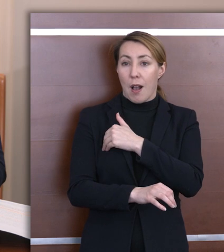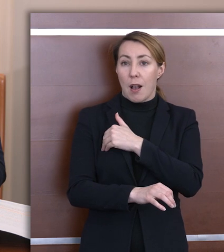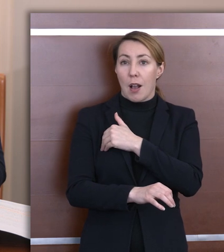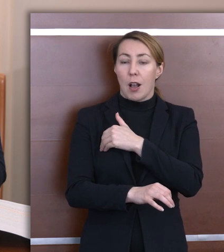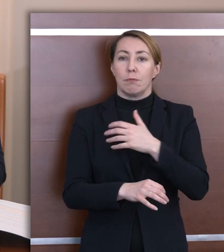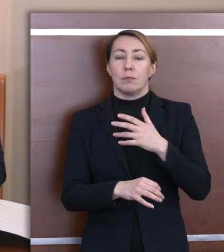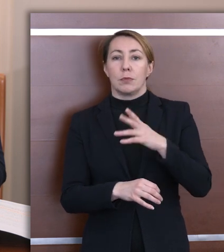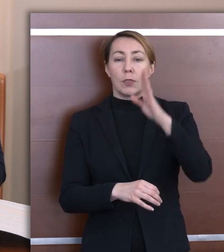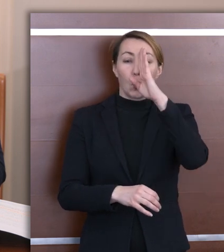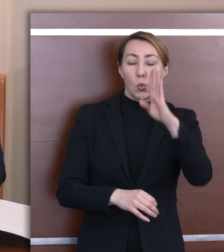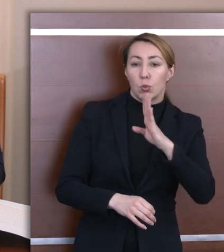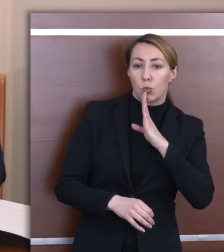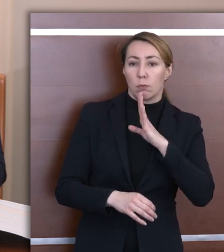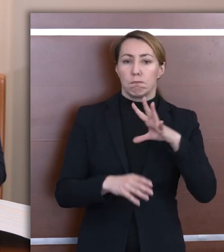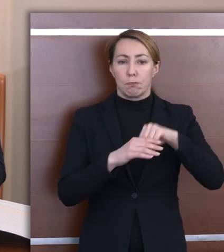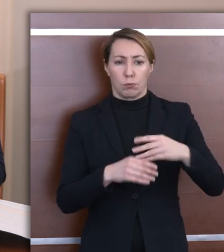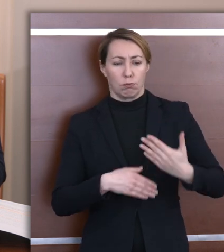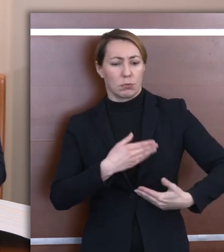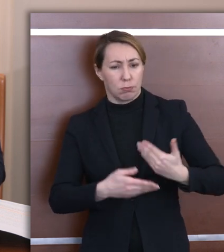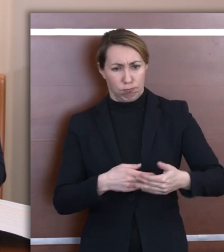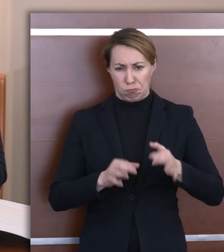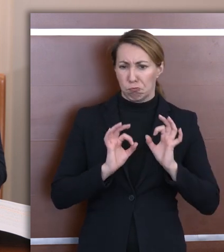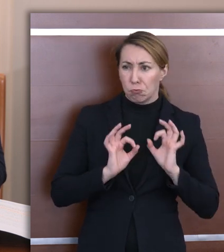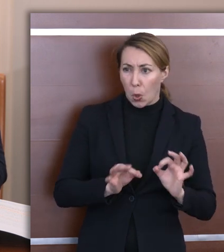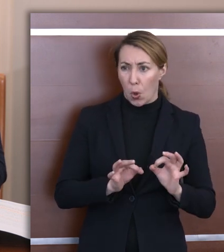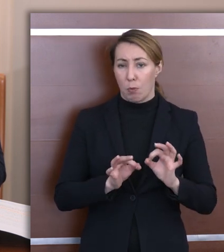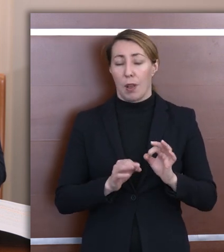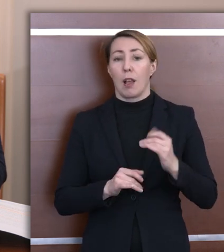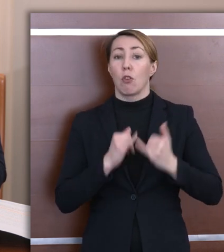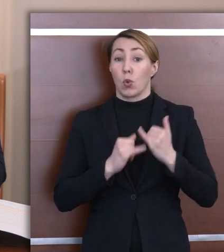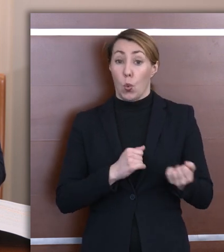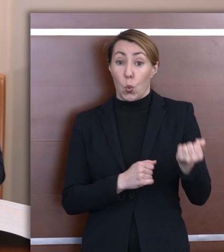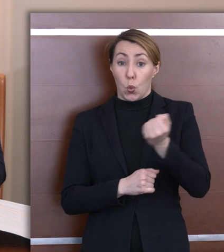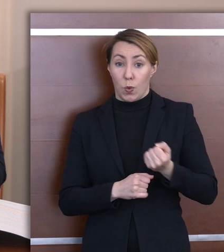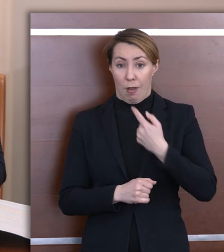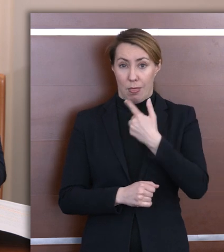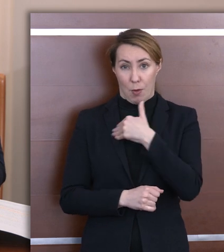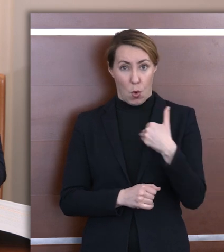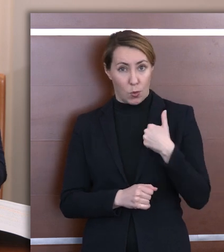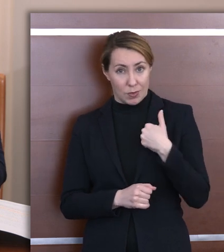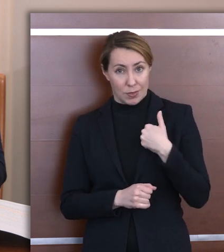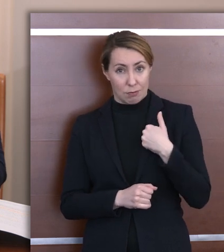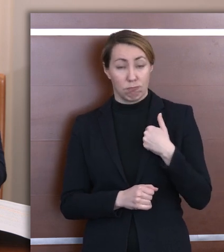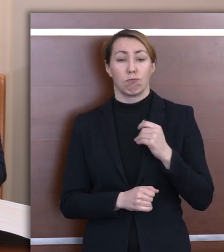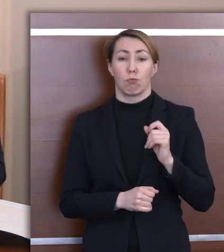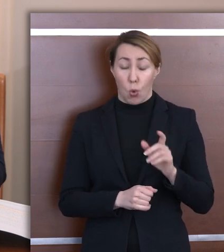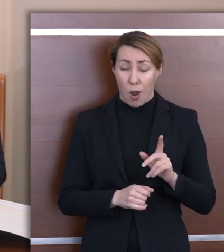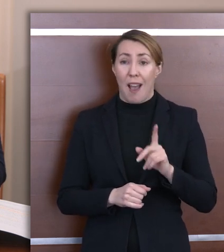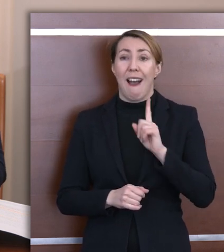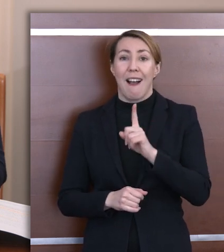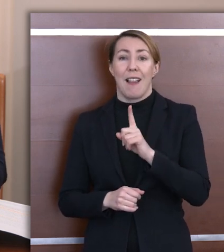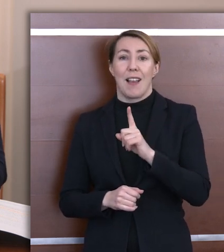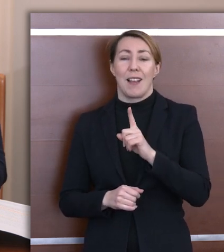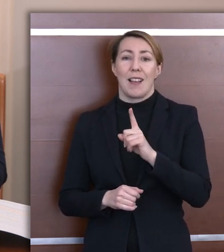niedosłyszący czy niesłyszący, którzy posługują się językiem polskim, o tyle